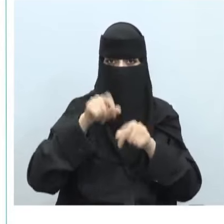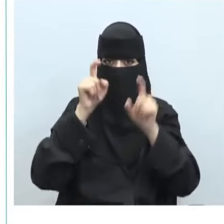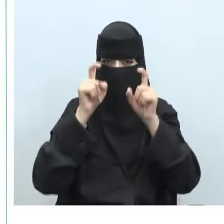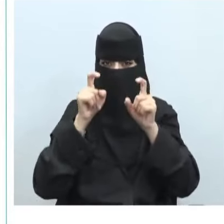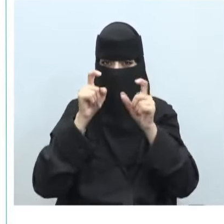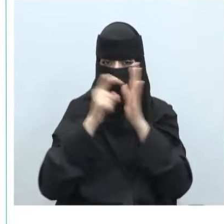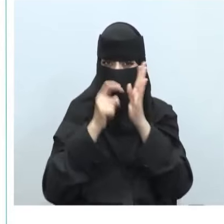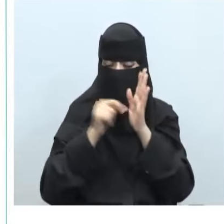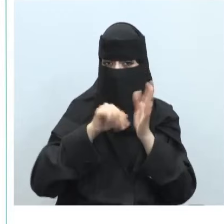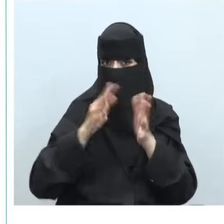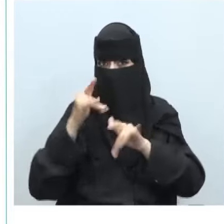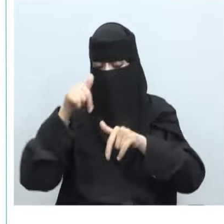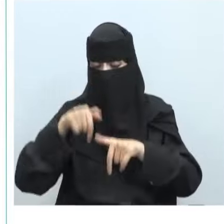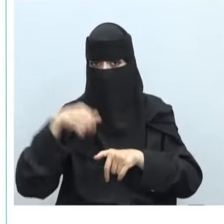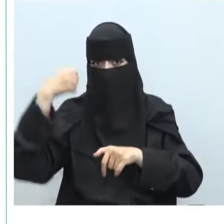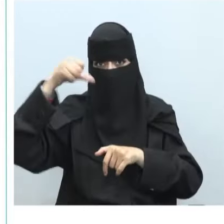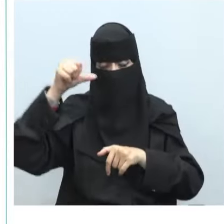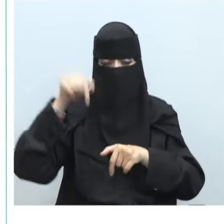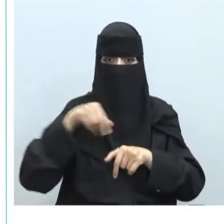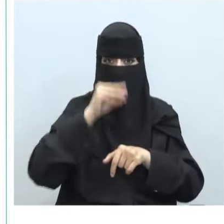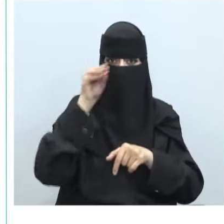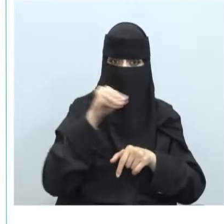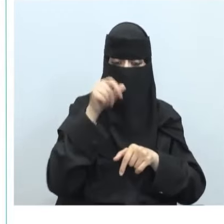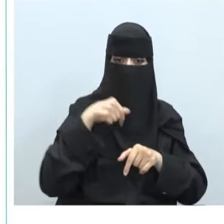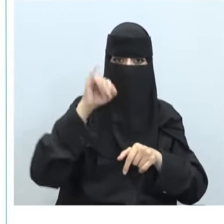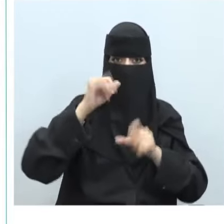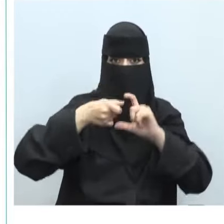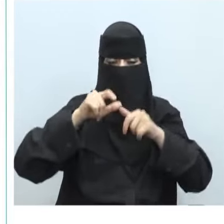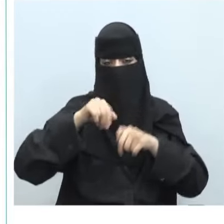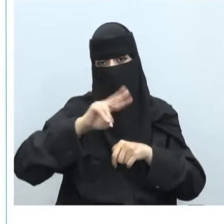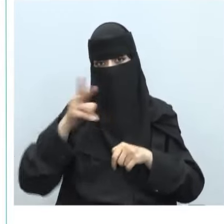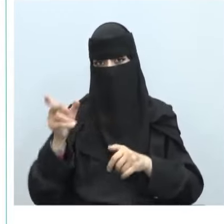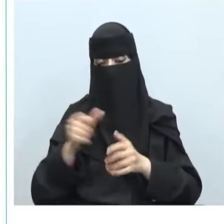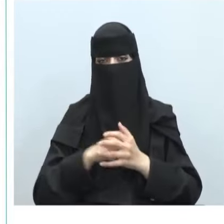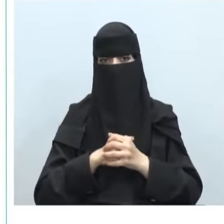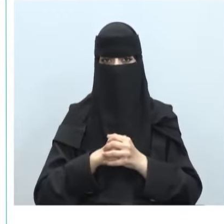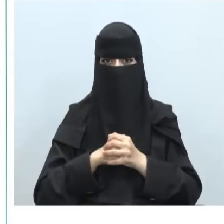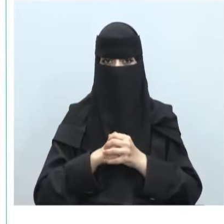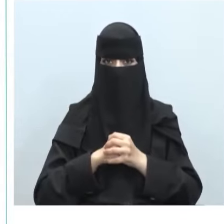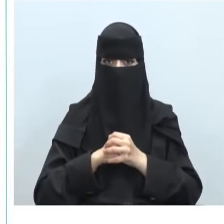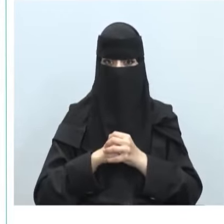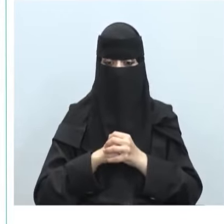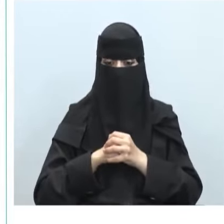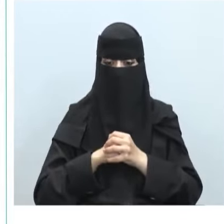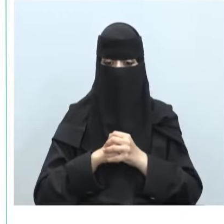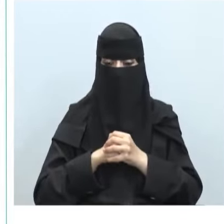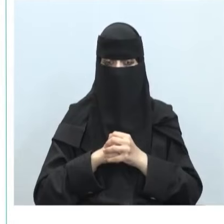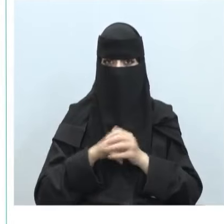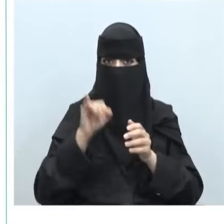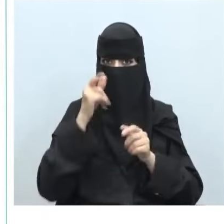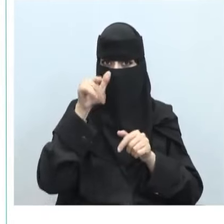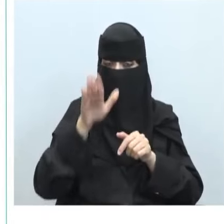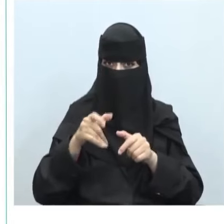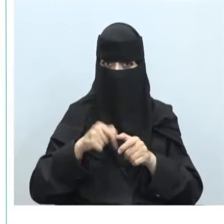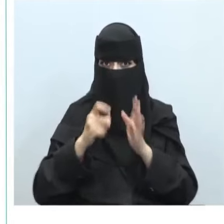الضوابط بما في ذلك الوزارات والهيئات والمؤسسات وغيرها من هذه